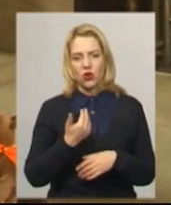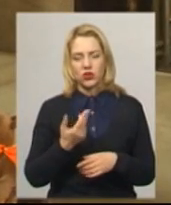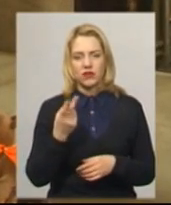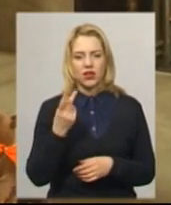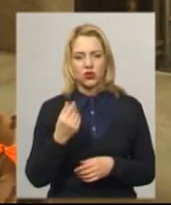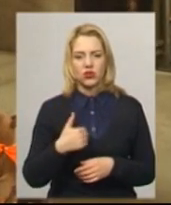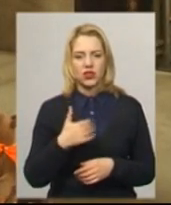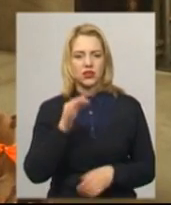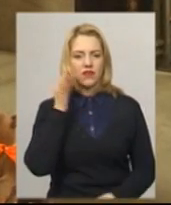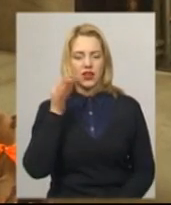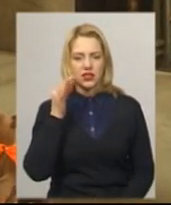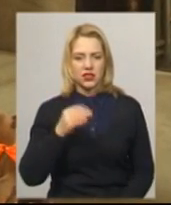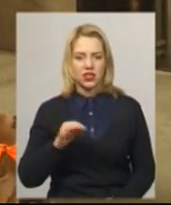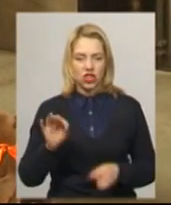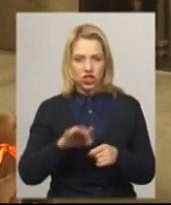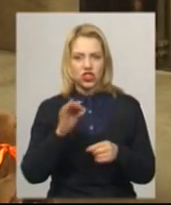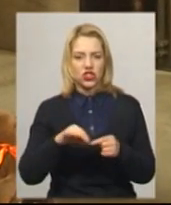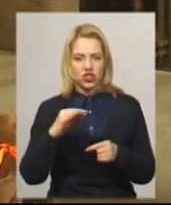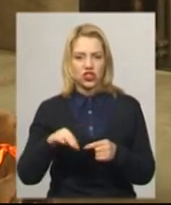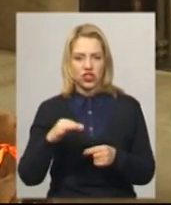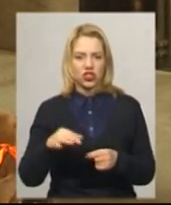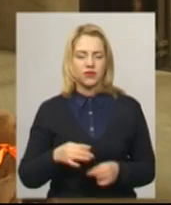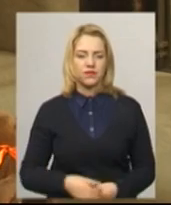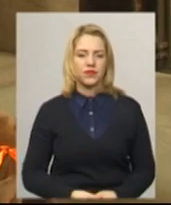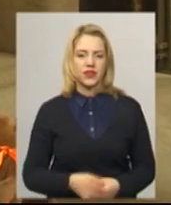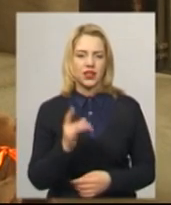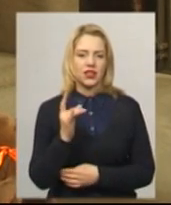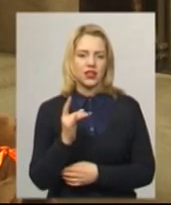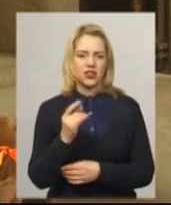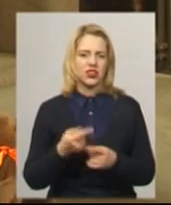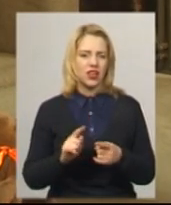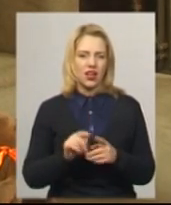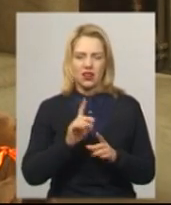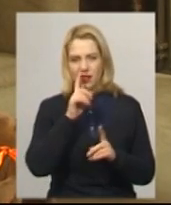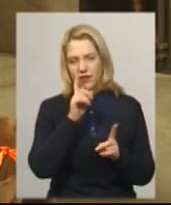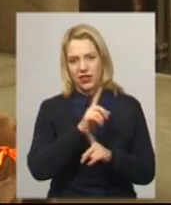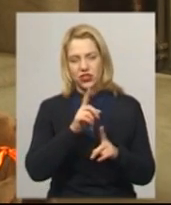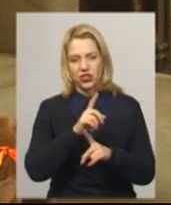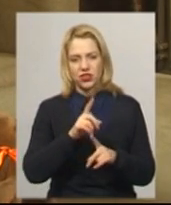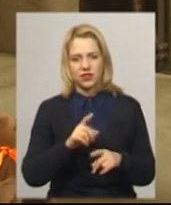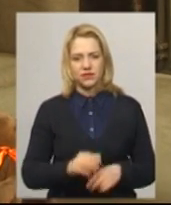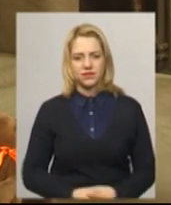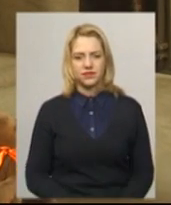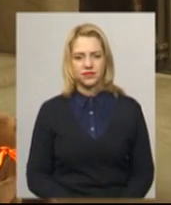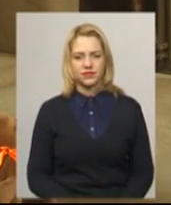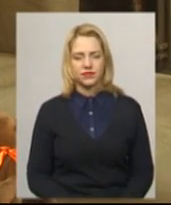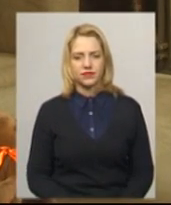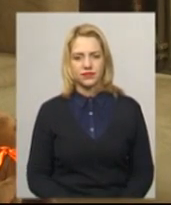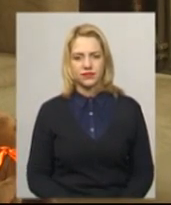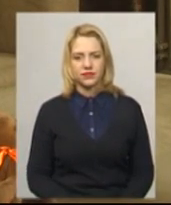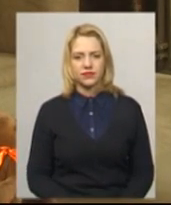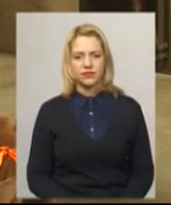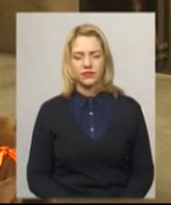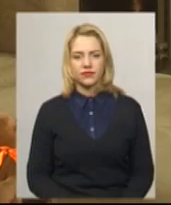другий захотів лиса. Шиті іграшки. Невеличкі. Десь так на долоні